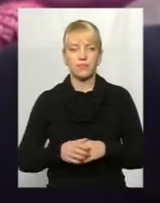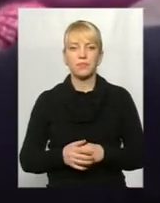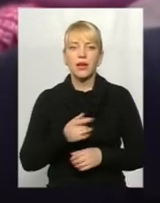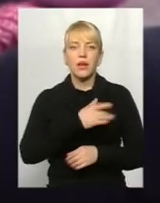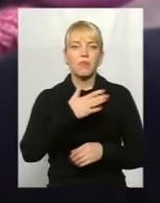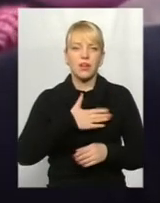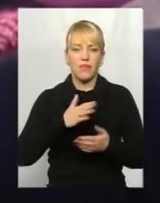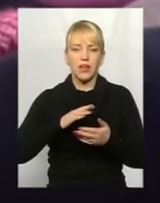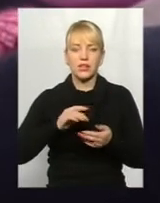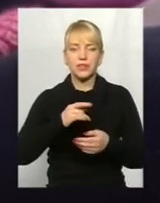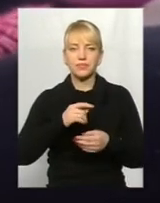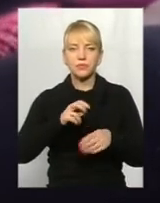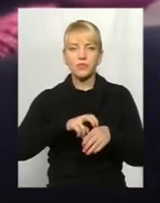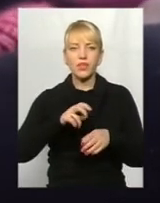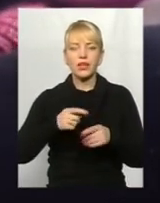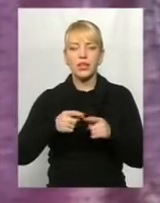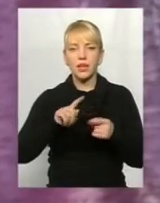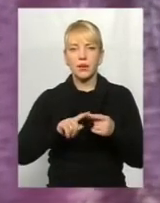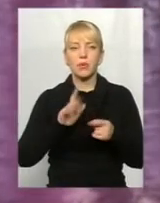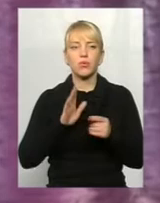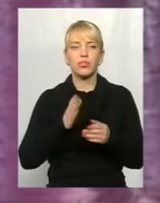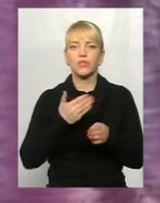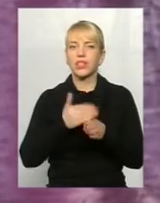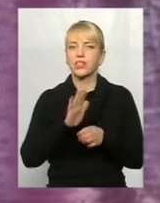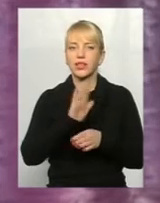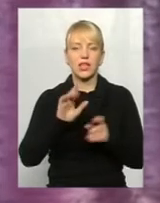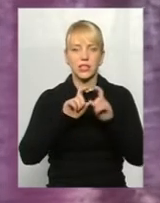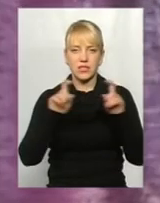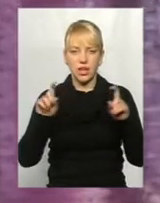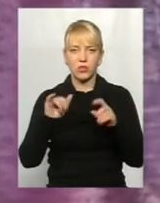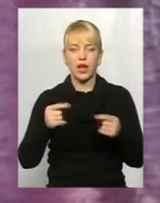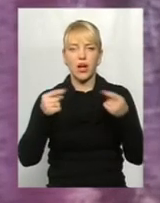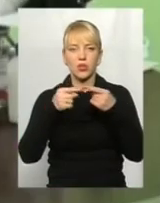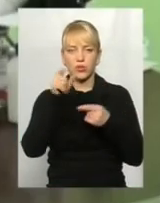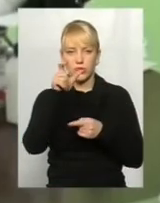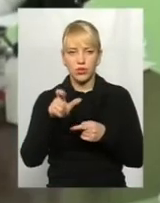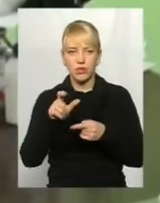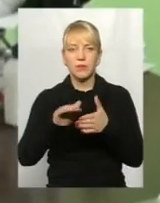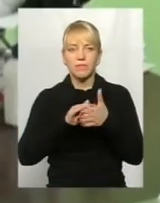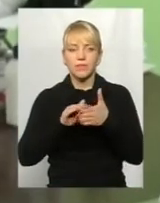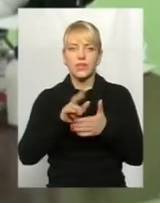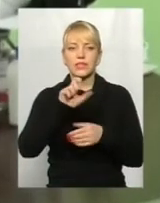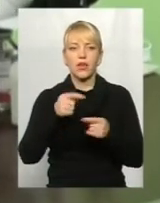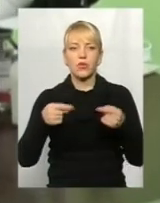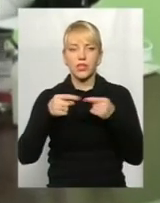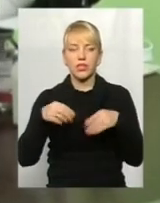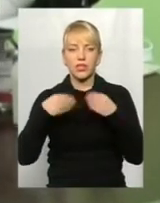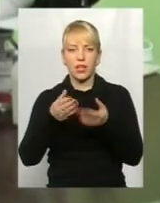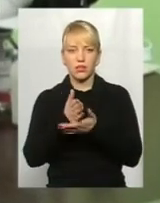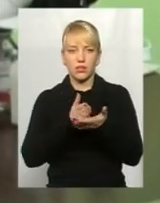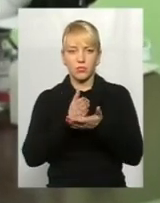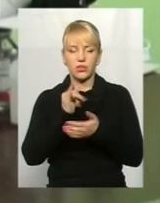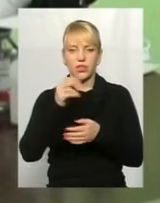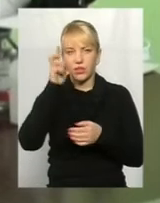головного медика краю, гроші виділятимуть не закладу, а конкретному лікарю за конкретно надані послуги. До того ж,